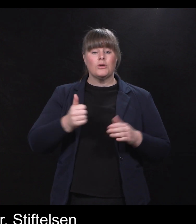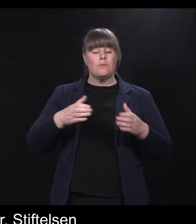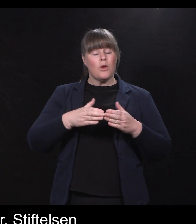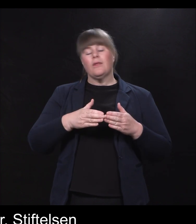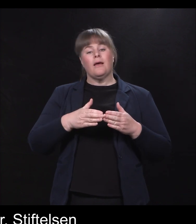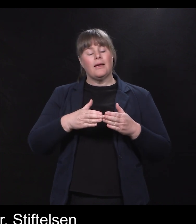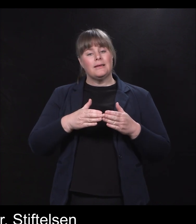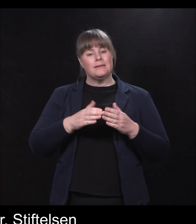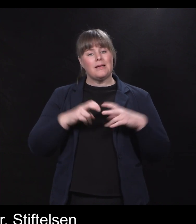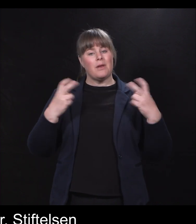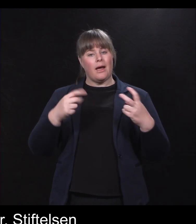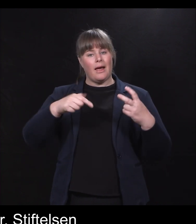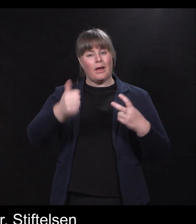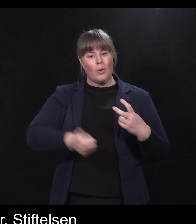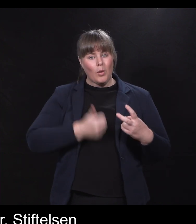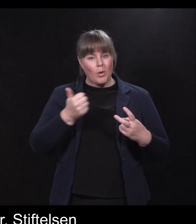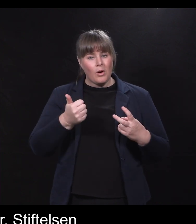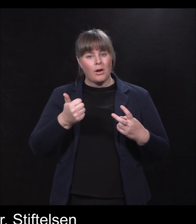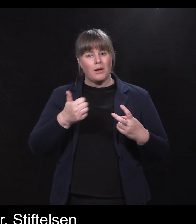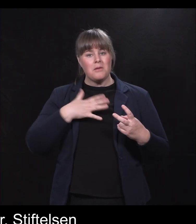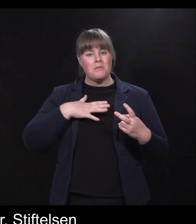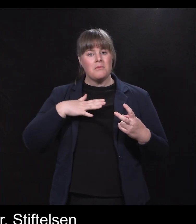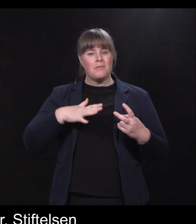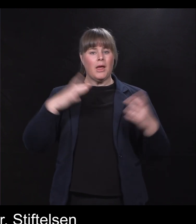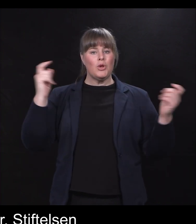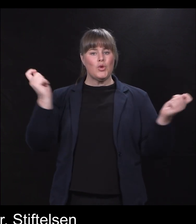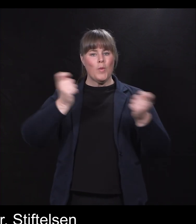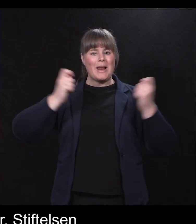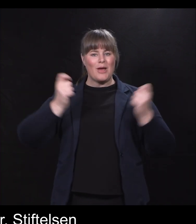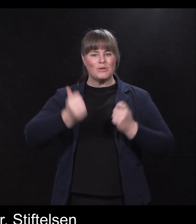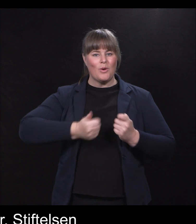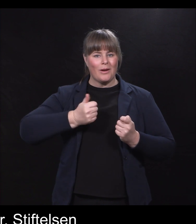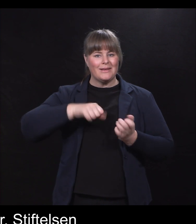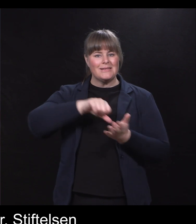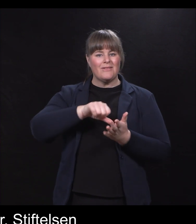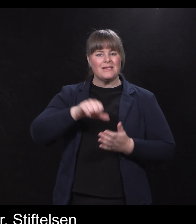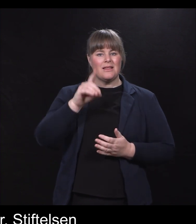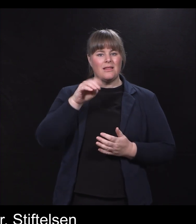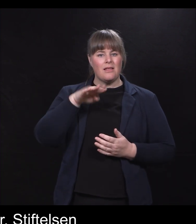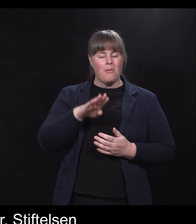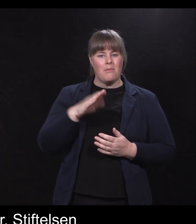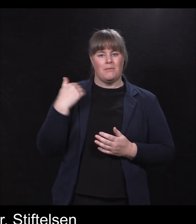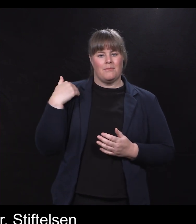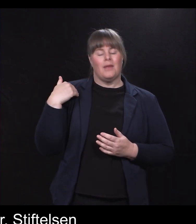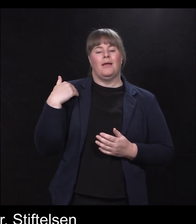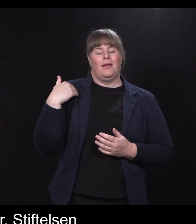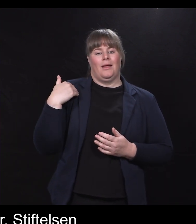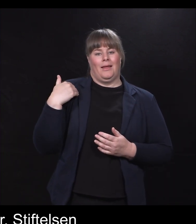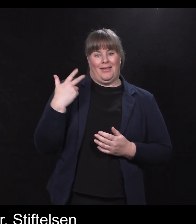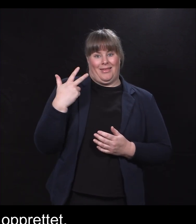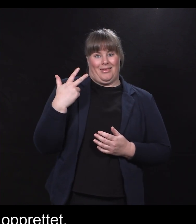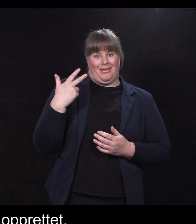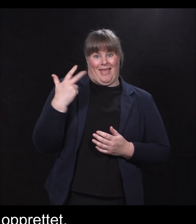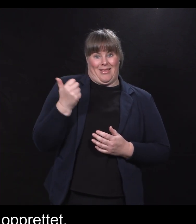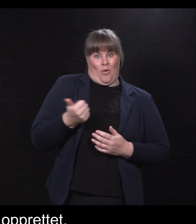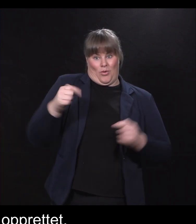er i et jubileumsår. Stiftelsen Damm fyller 30 år i